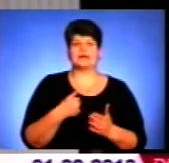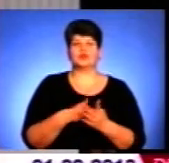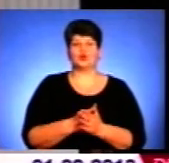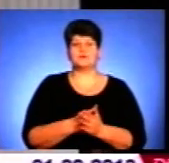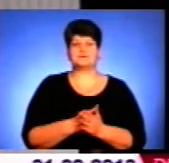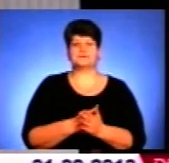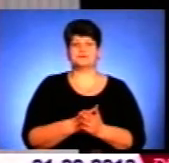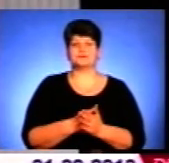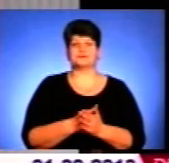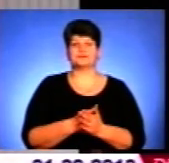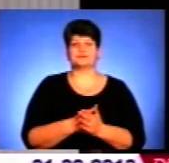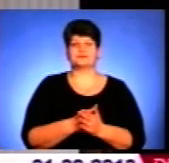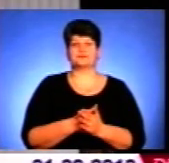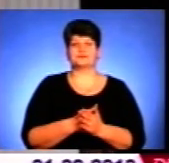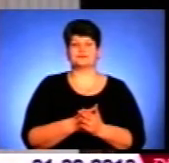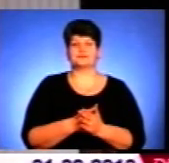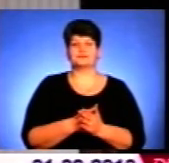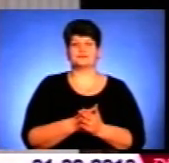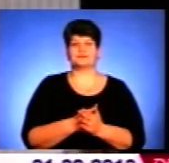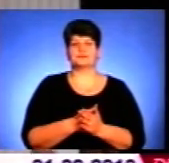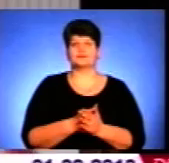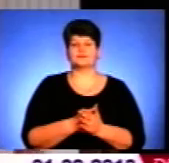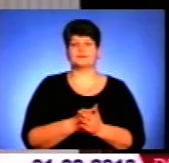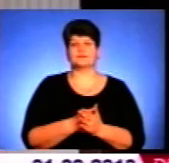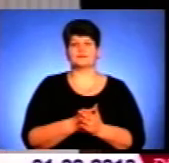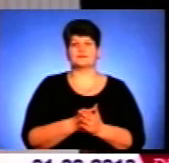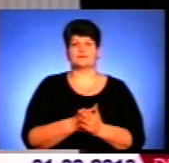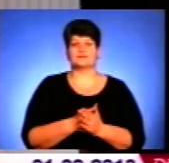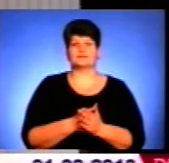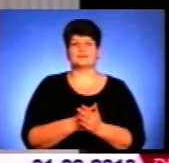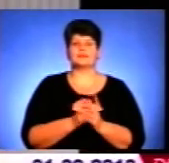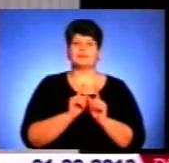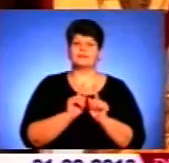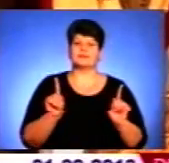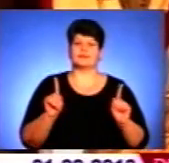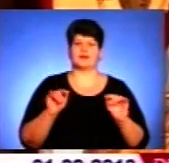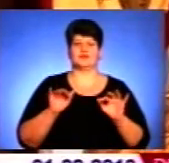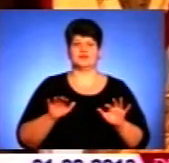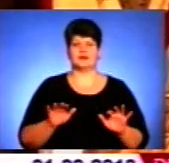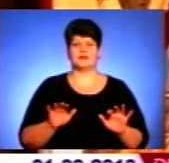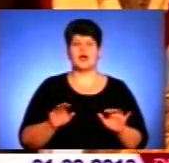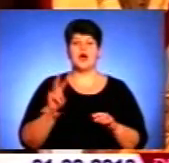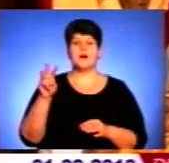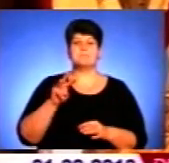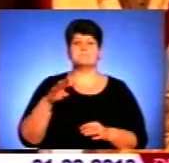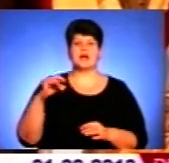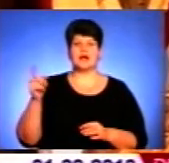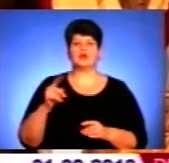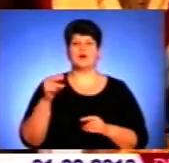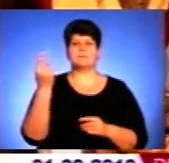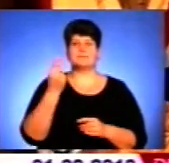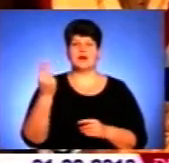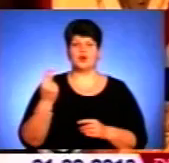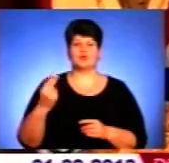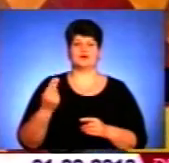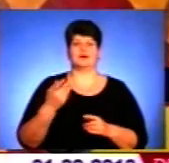делікатних речей. Михайло із задоволенням малює ікони та розмальовує